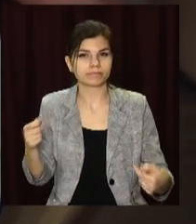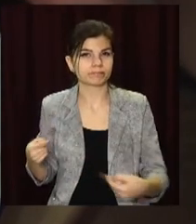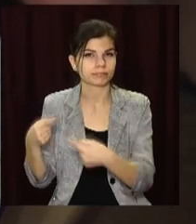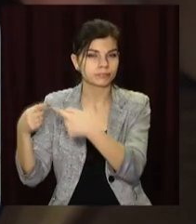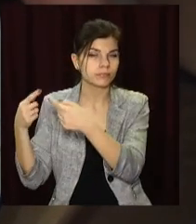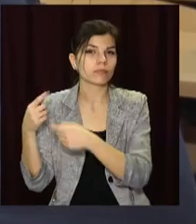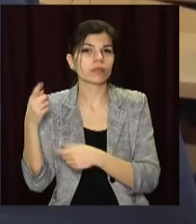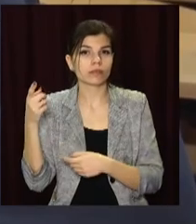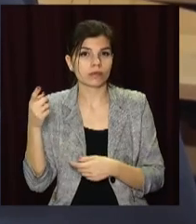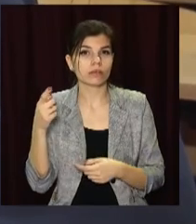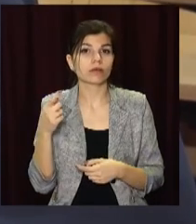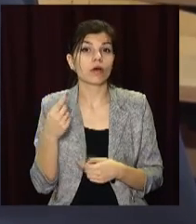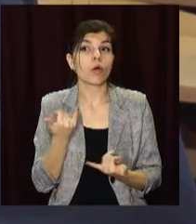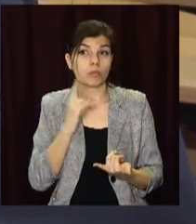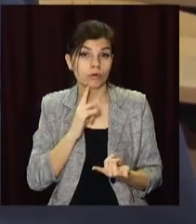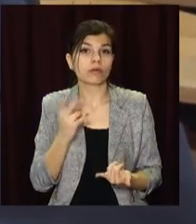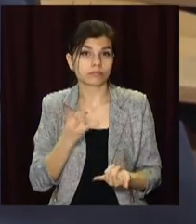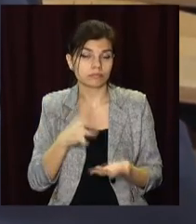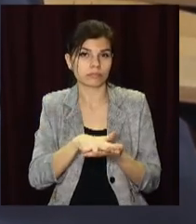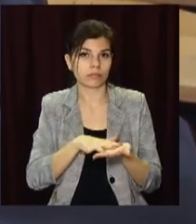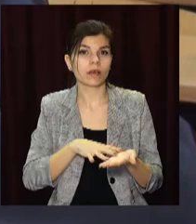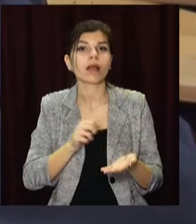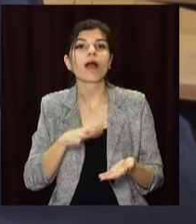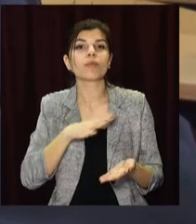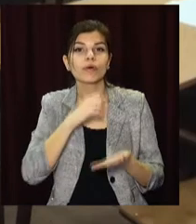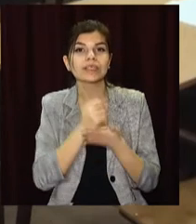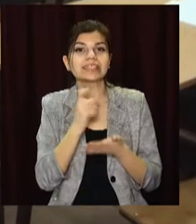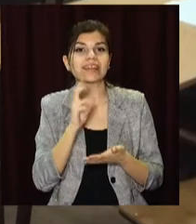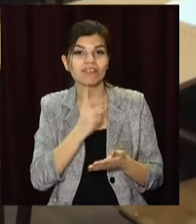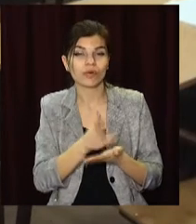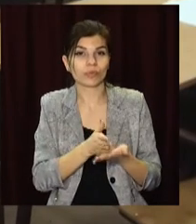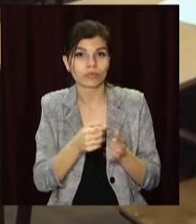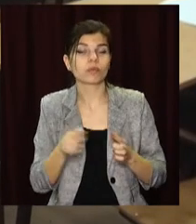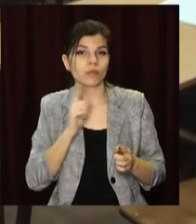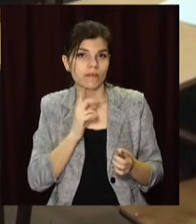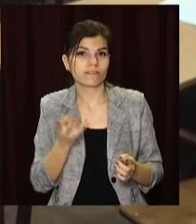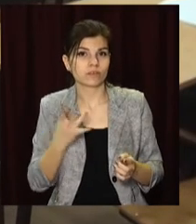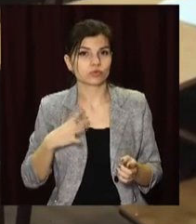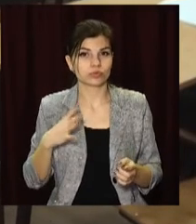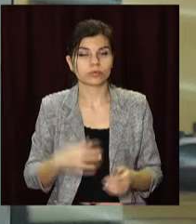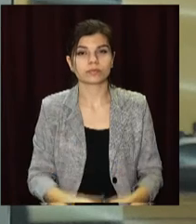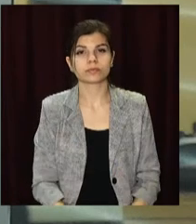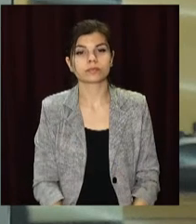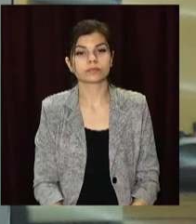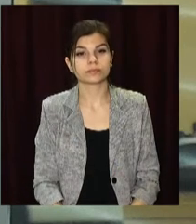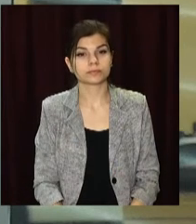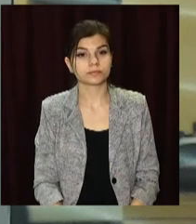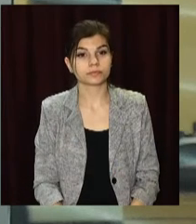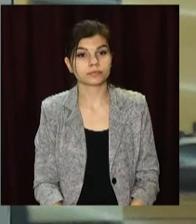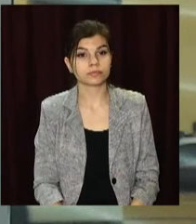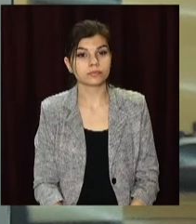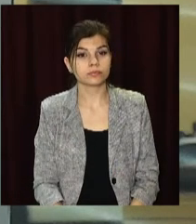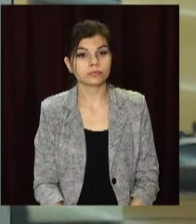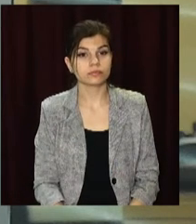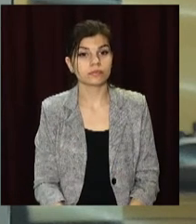постанова Кабміну чинна. Інна Таранець, Євген Куденцов, Сергій Язовський, ОПНЮС, телеканал «Відкритий». Від